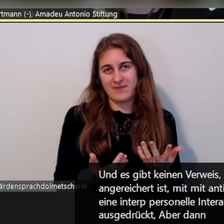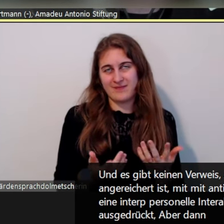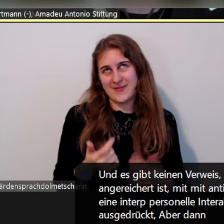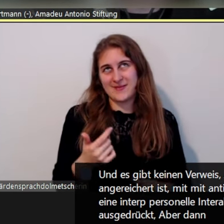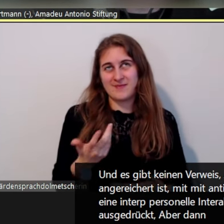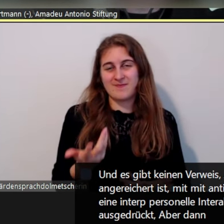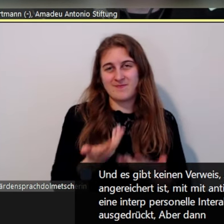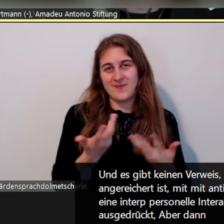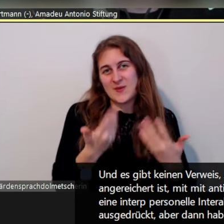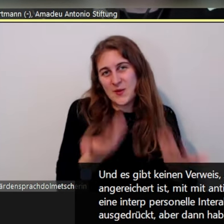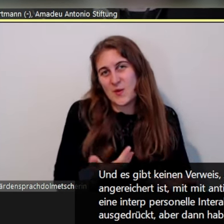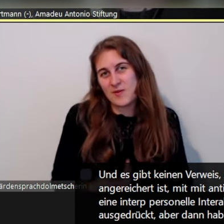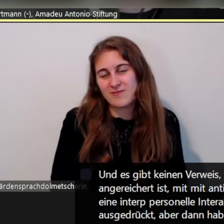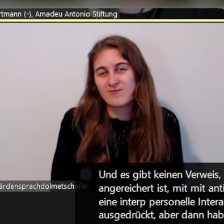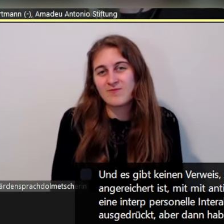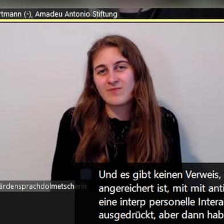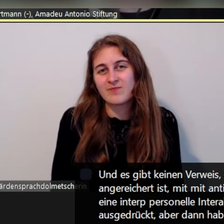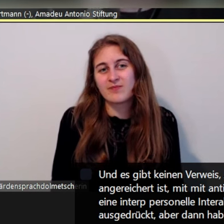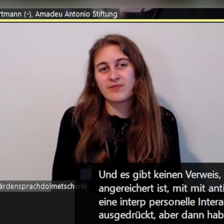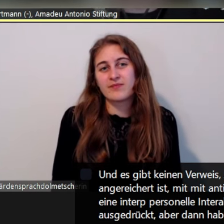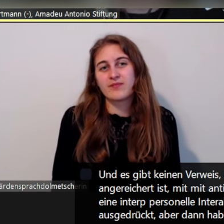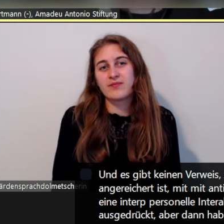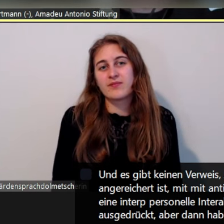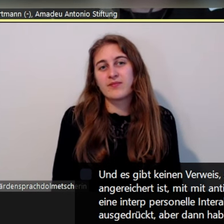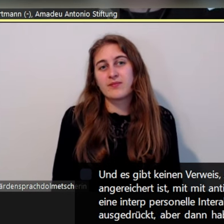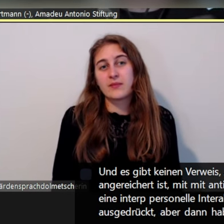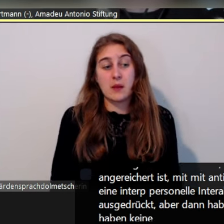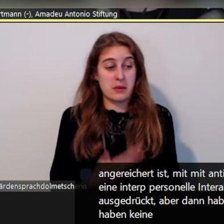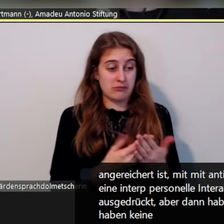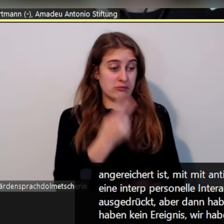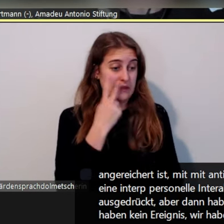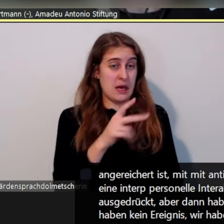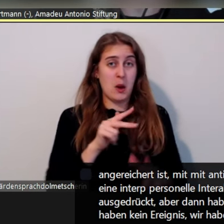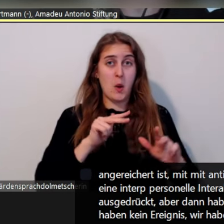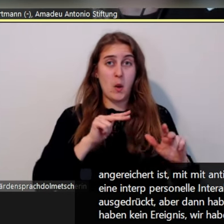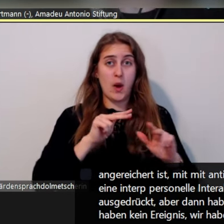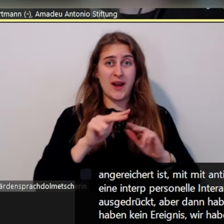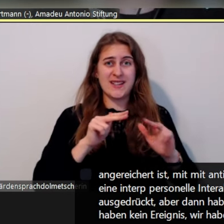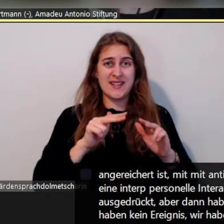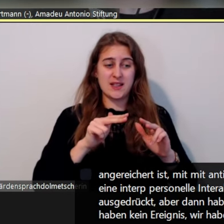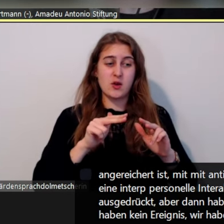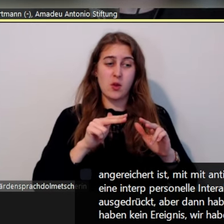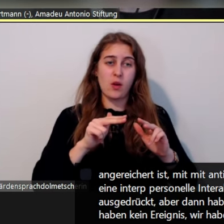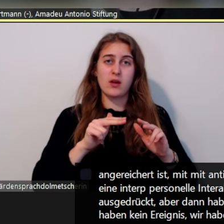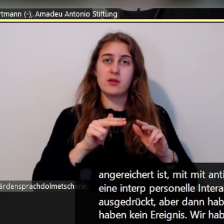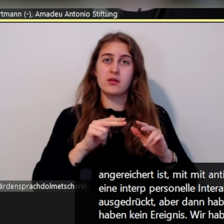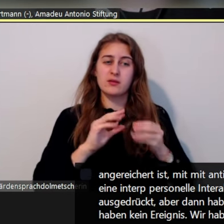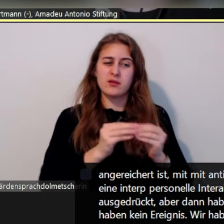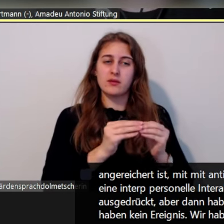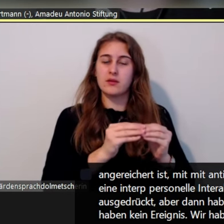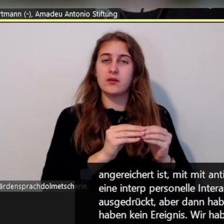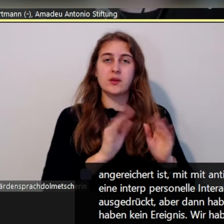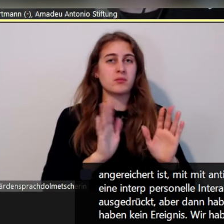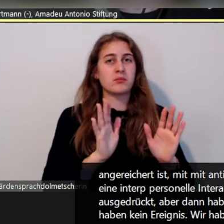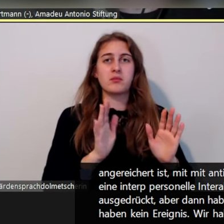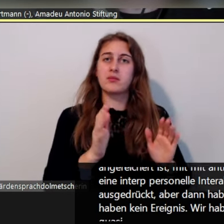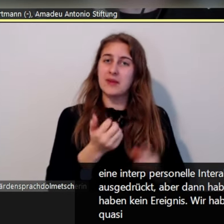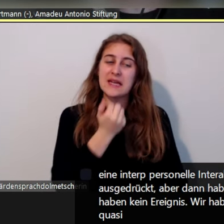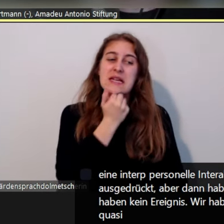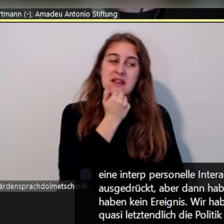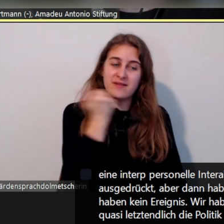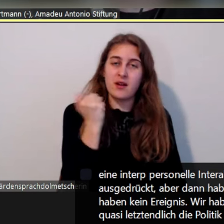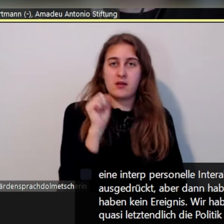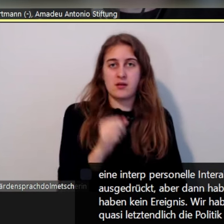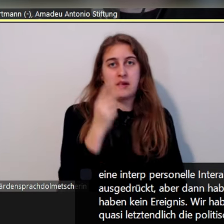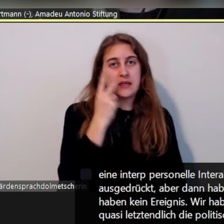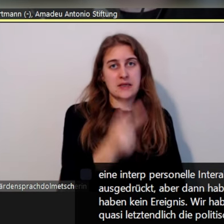haben wir kein organisiertes Vorgehen, wir haben kein Ereignis, wir haben Gewalt. Also der Unterschied ist quasi letztendlich die